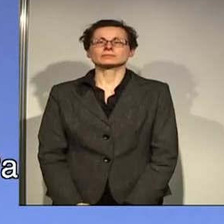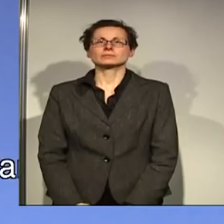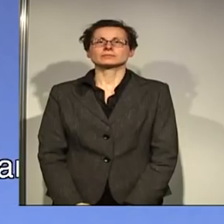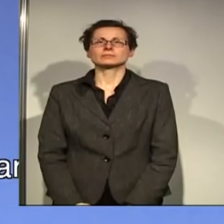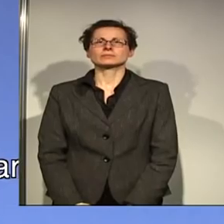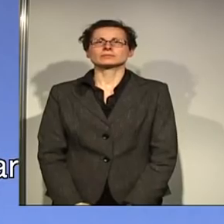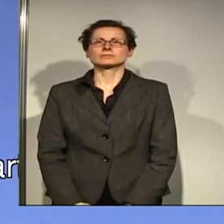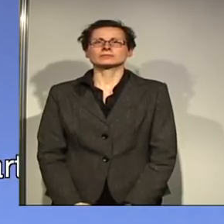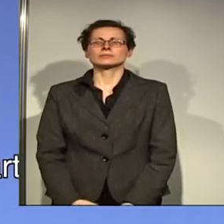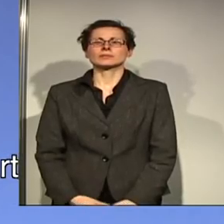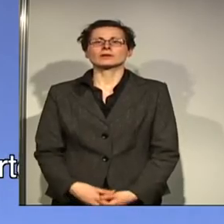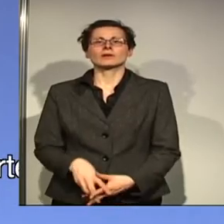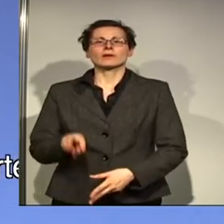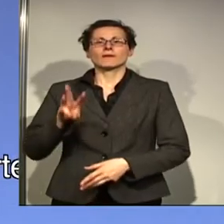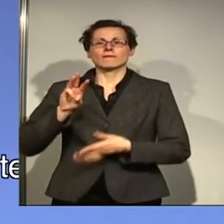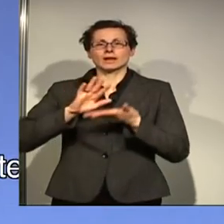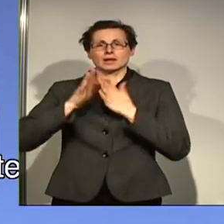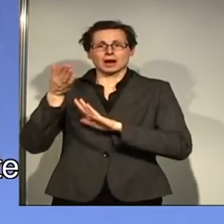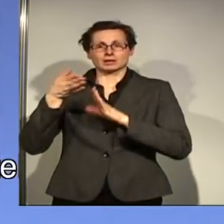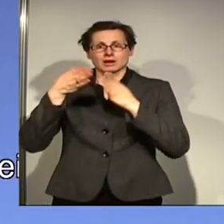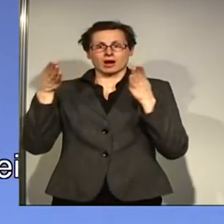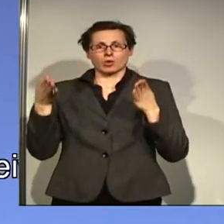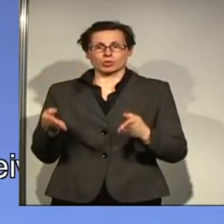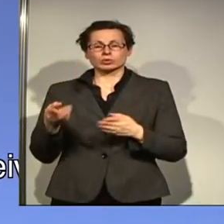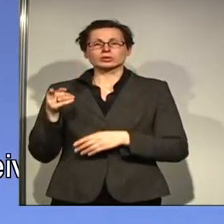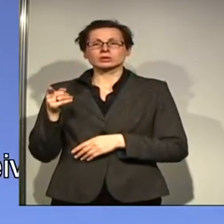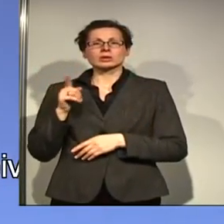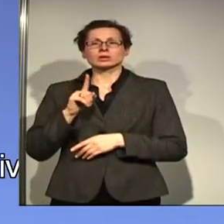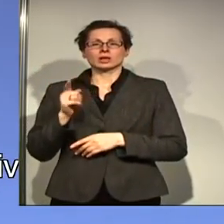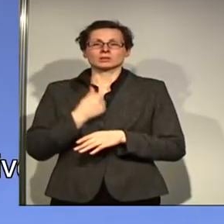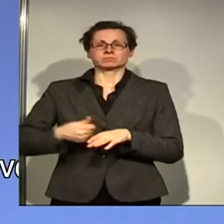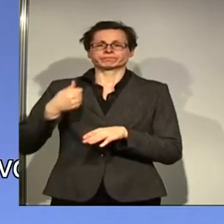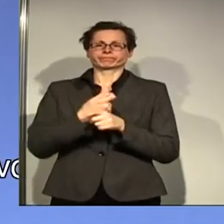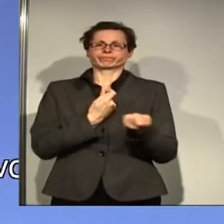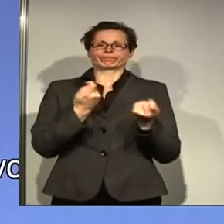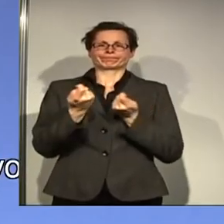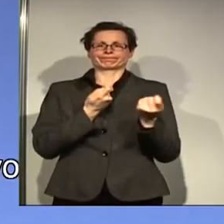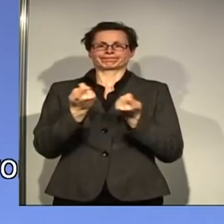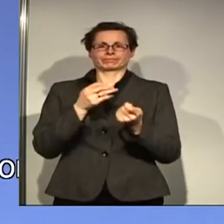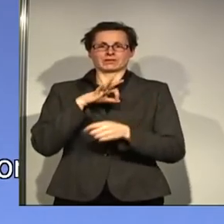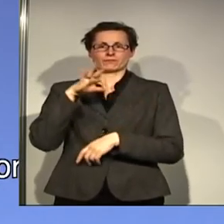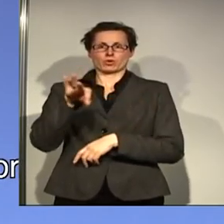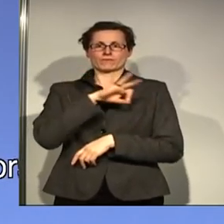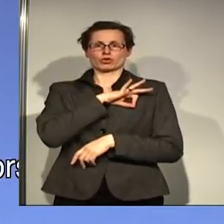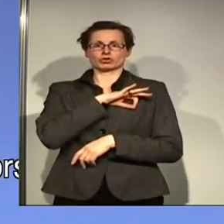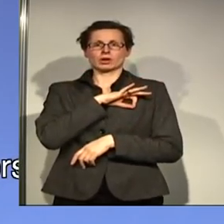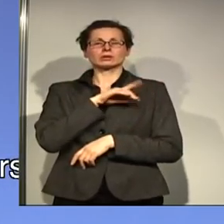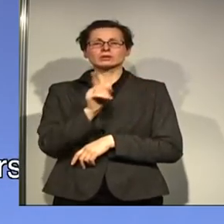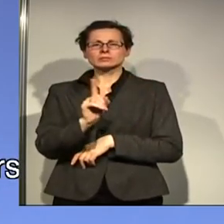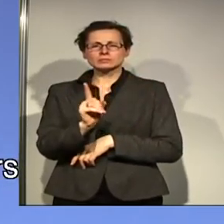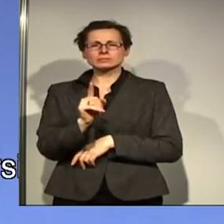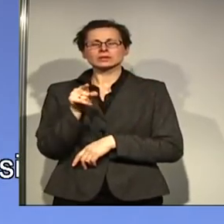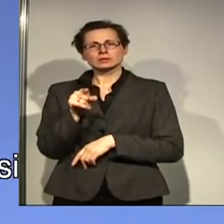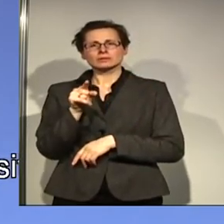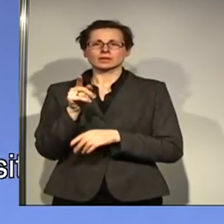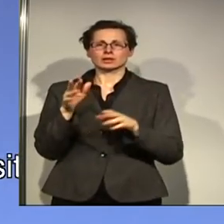Das Willy-Brandt-Haus ist daher auch nicht der Apparat des Parteivorstandes. Das Willy-Brandt-Haus muss die lebendige Ader sein für